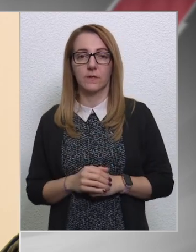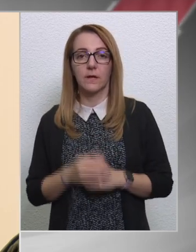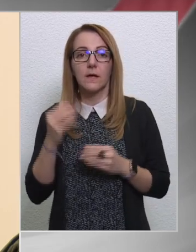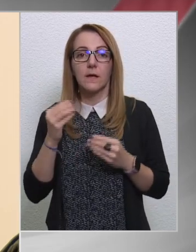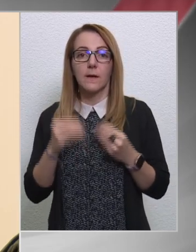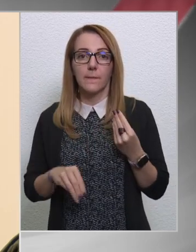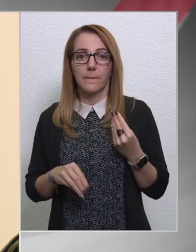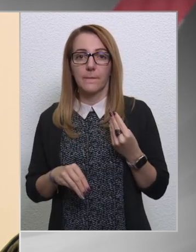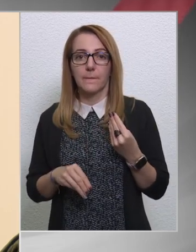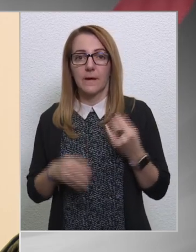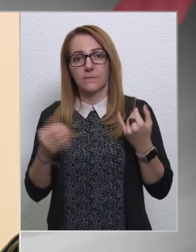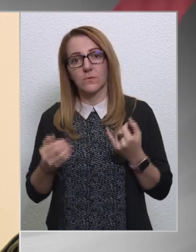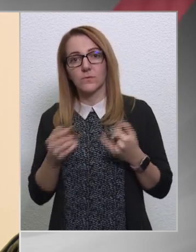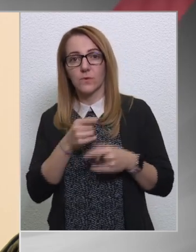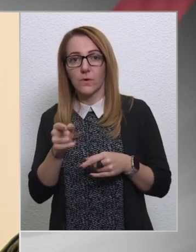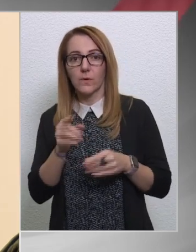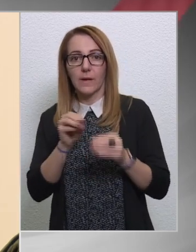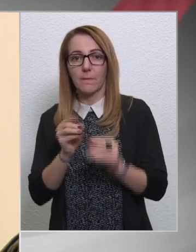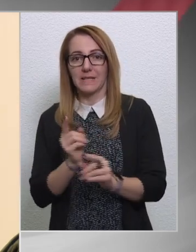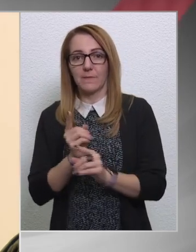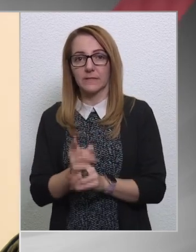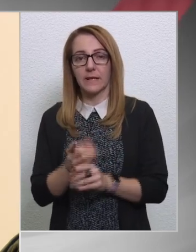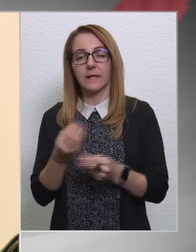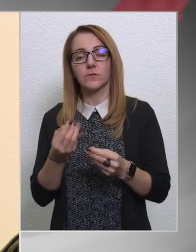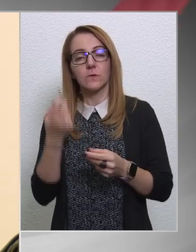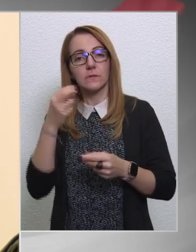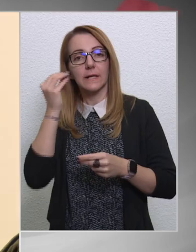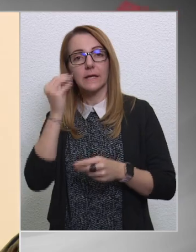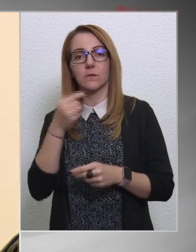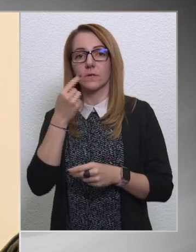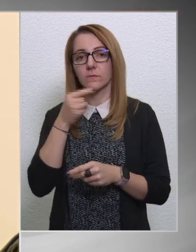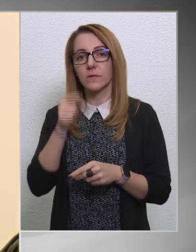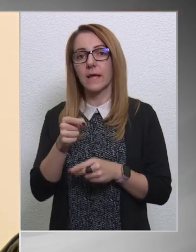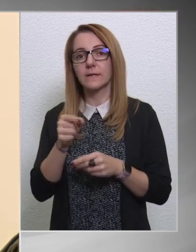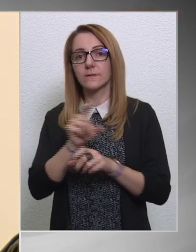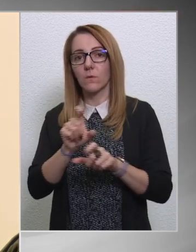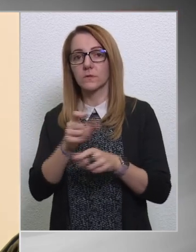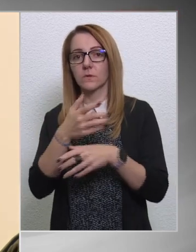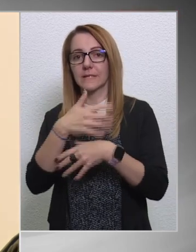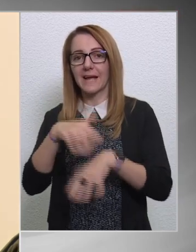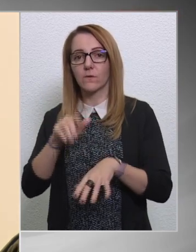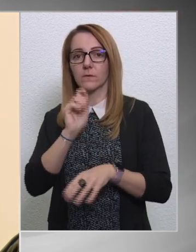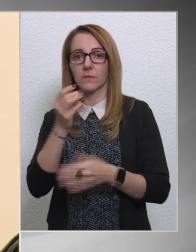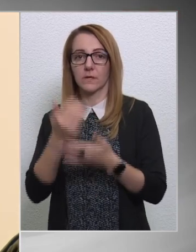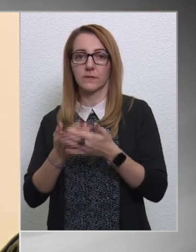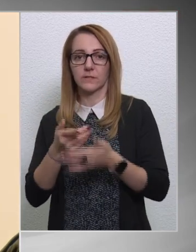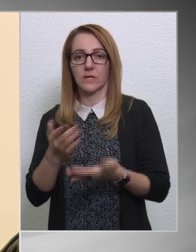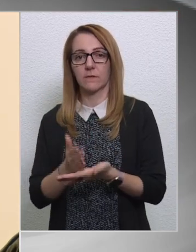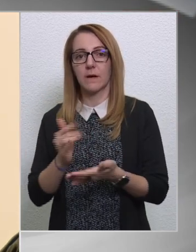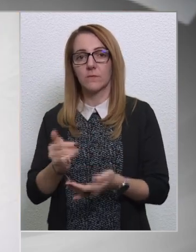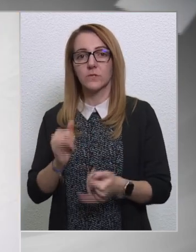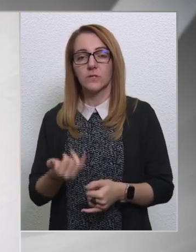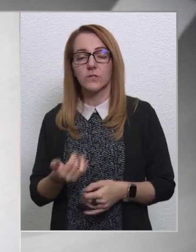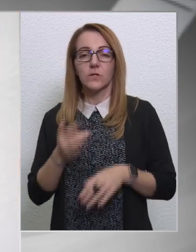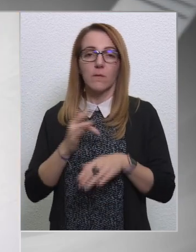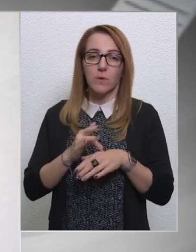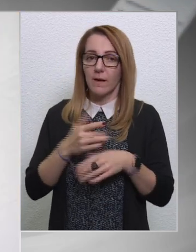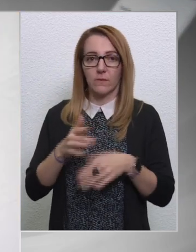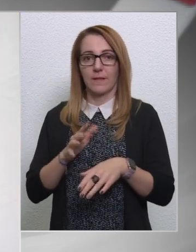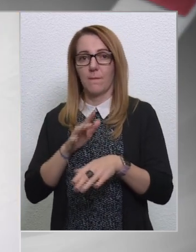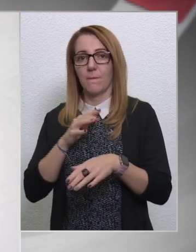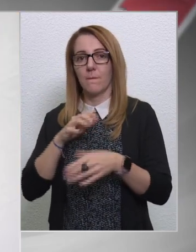a... Most önöketben nem értenek egyet, sok szakértől azt mondja, hogy azért ez okozott károtat a magyar gazdaság, meg már most is. Igyekszem, nem bonyolultam